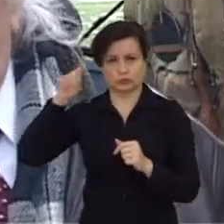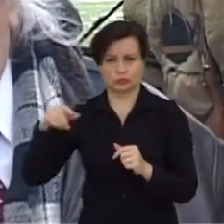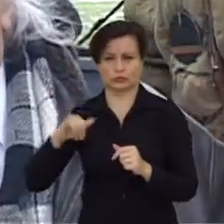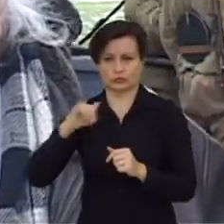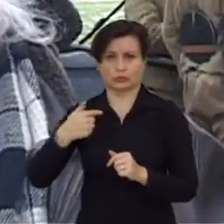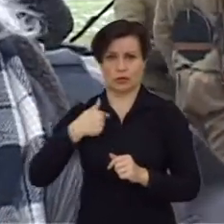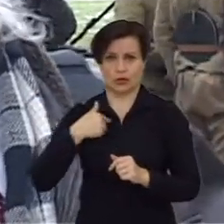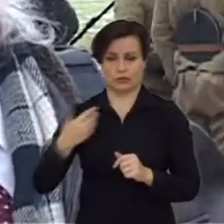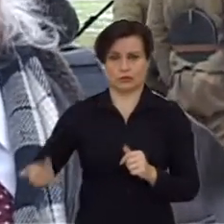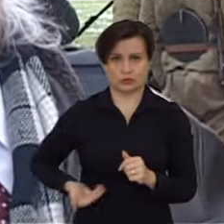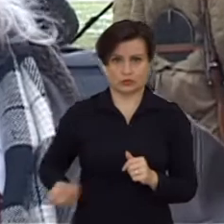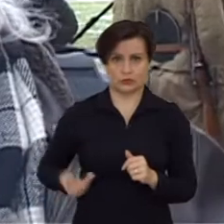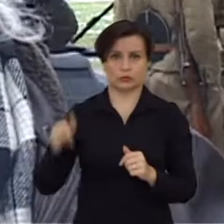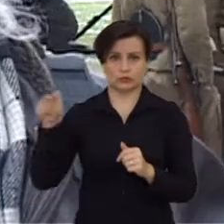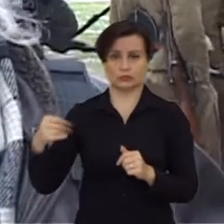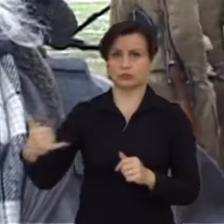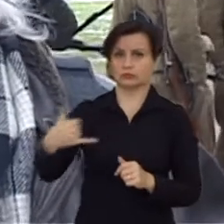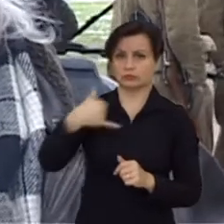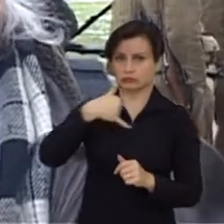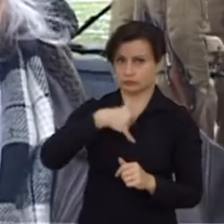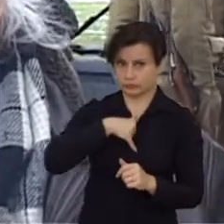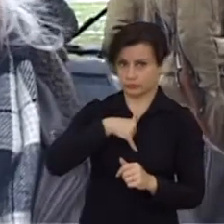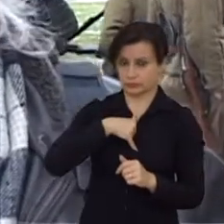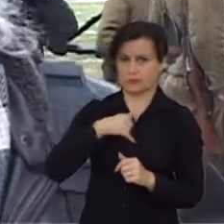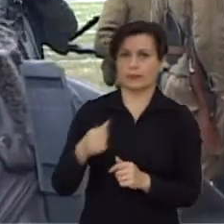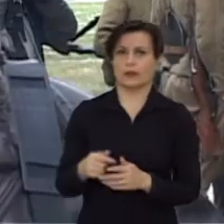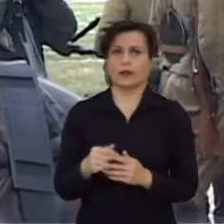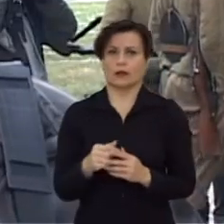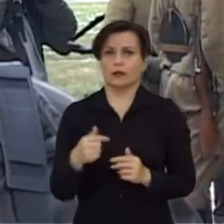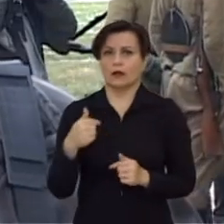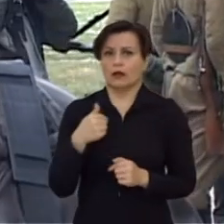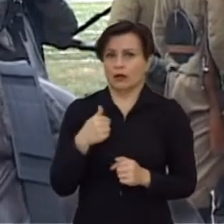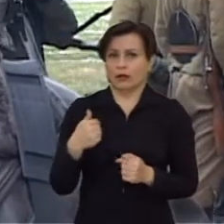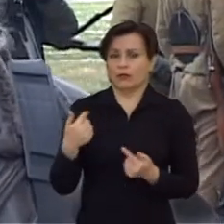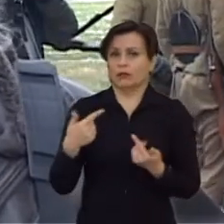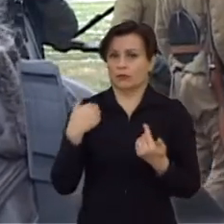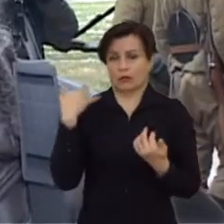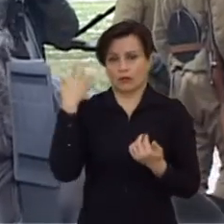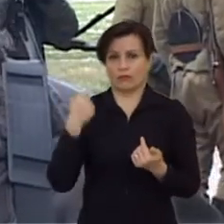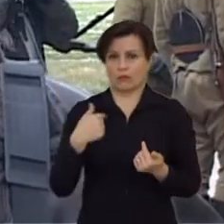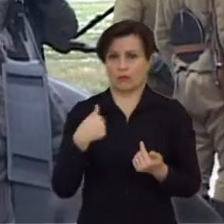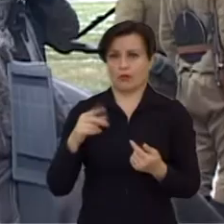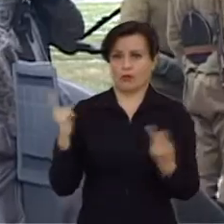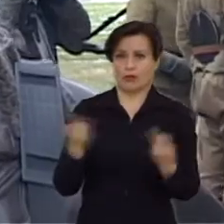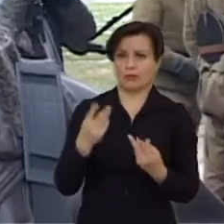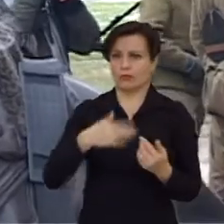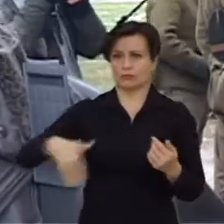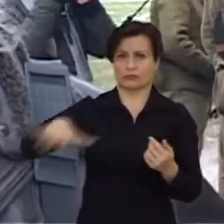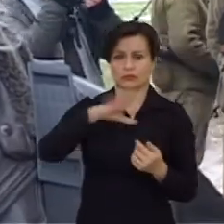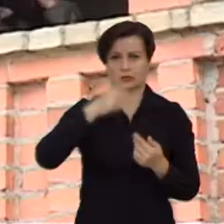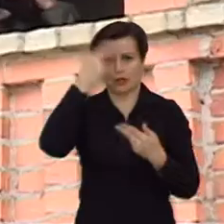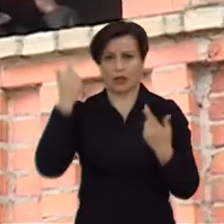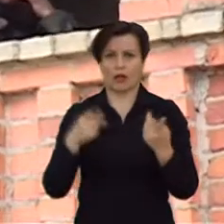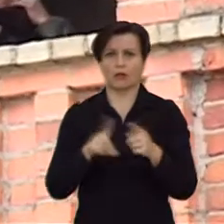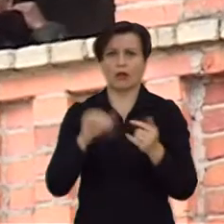jau teviškį kračias ir rūkai 3 kilometrai. Ir jis ten atėjo pas mane ir uot čia dabar reikia prieš visą Lietuvą